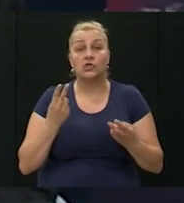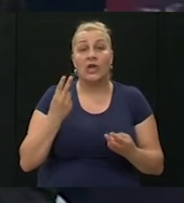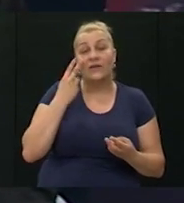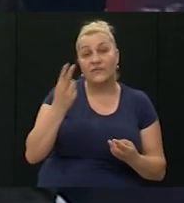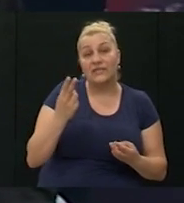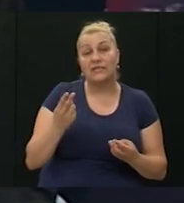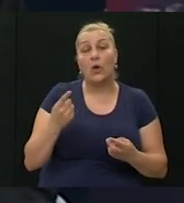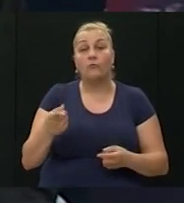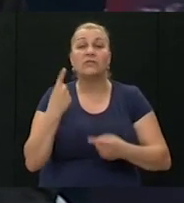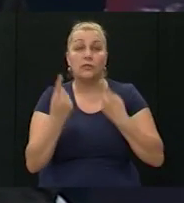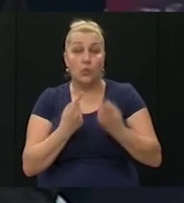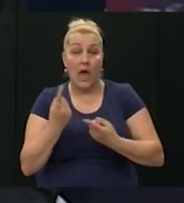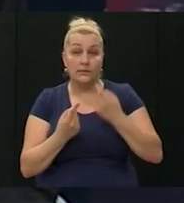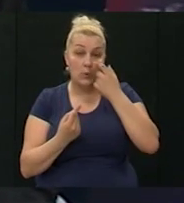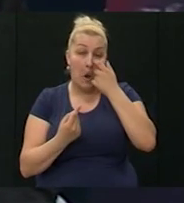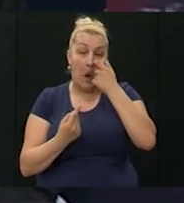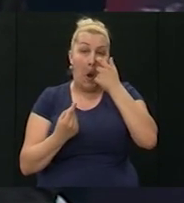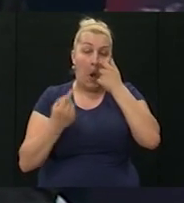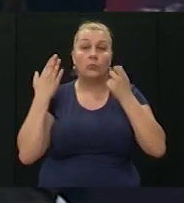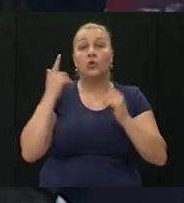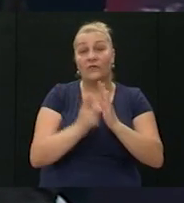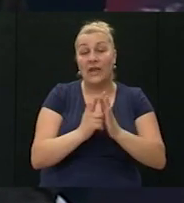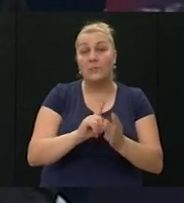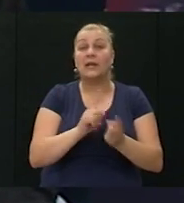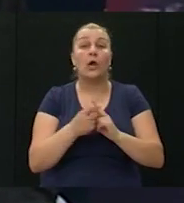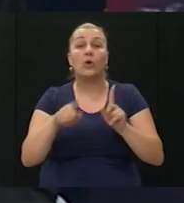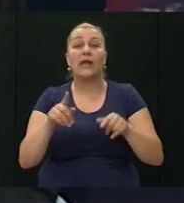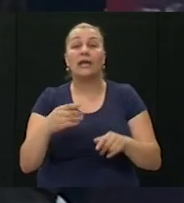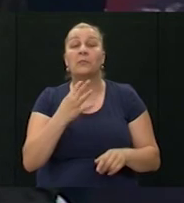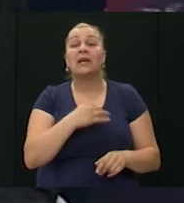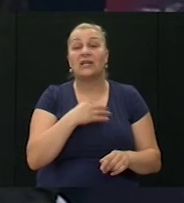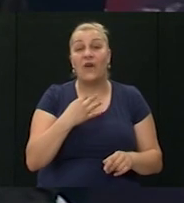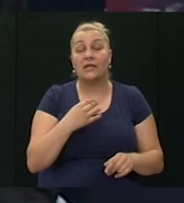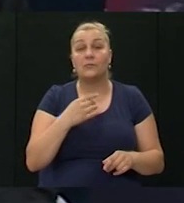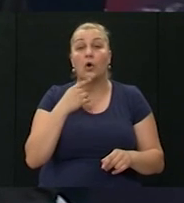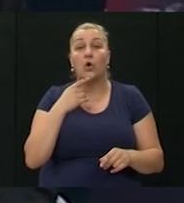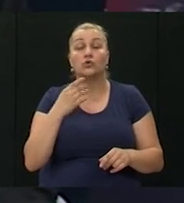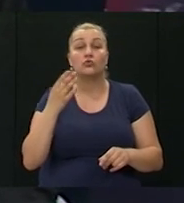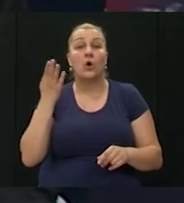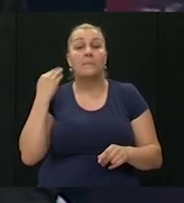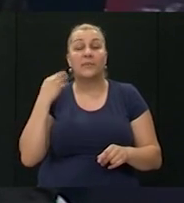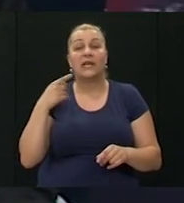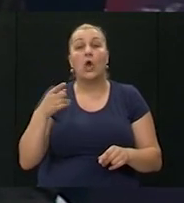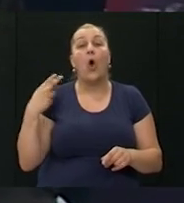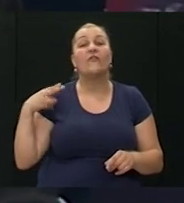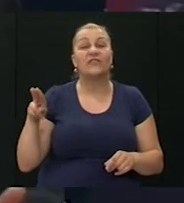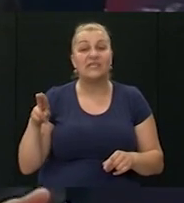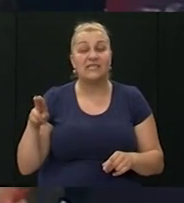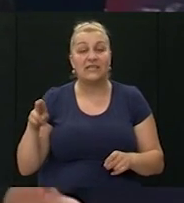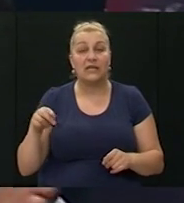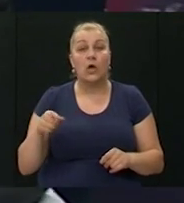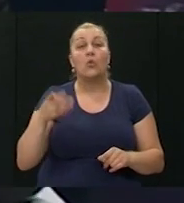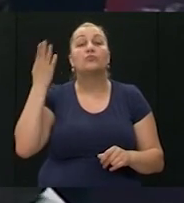sagledavati realnije situaciju u tadašnjoj državi nego nekim Hrvatima koji su se zatekli bili u oficiri